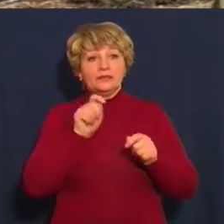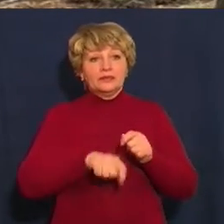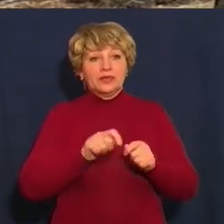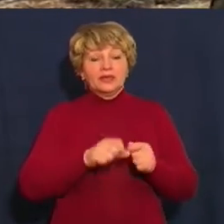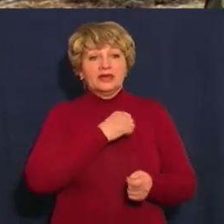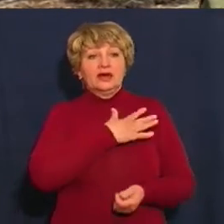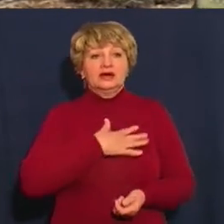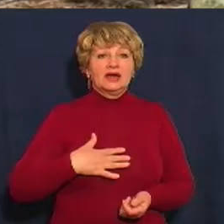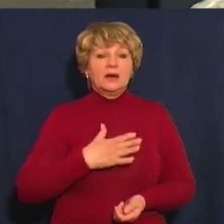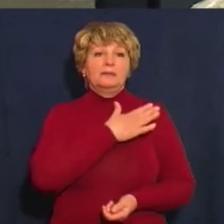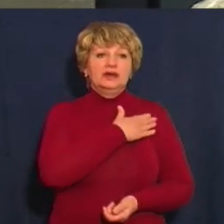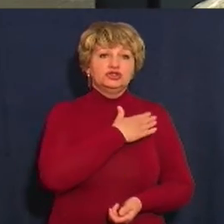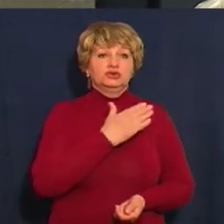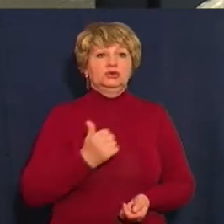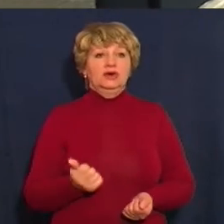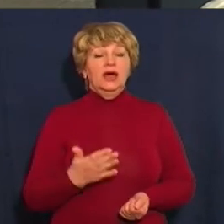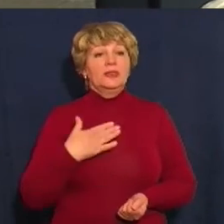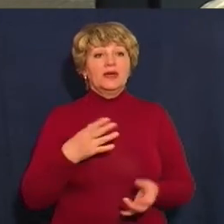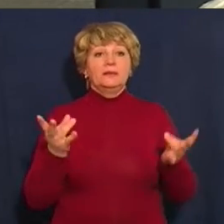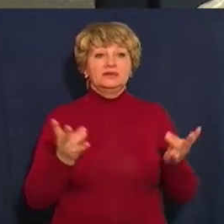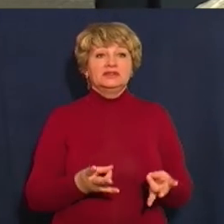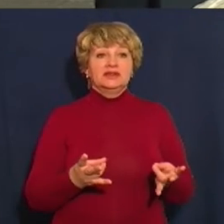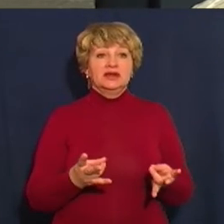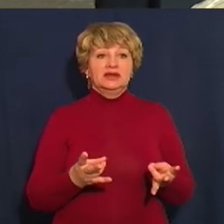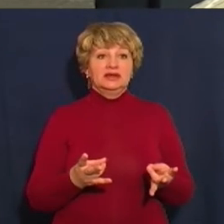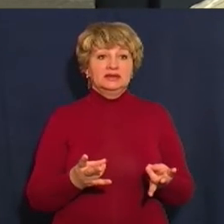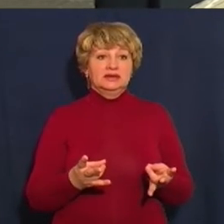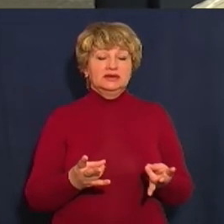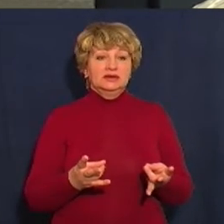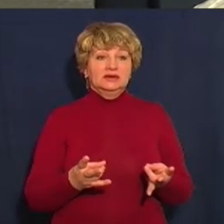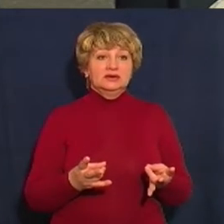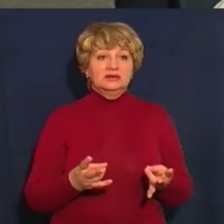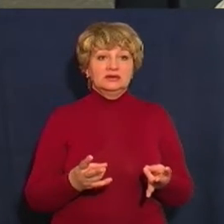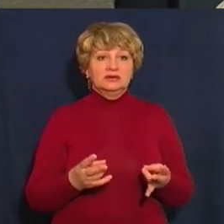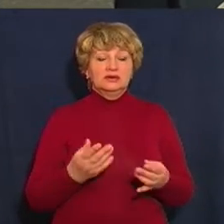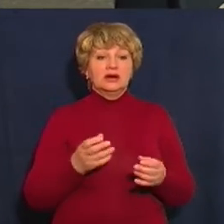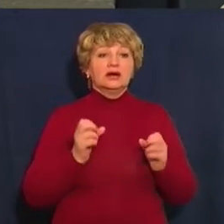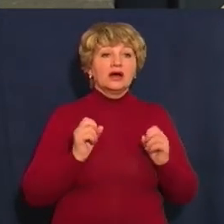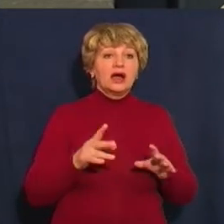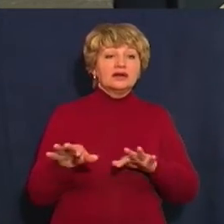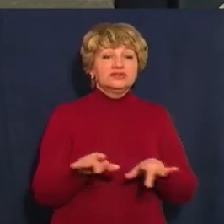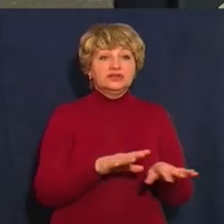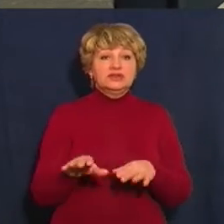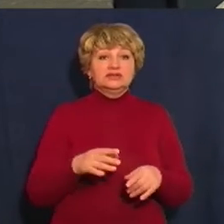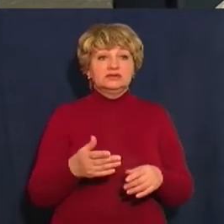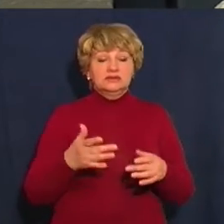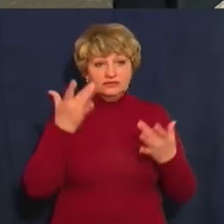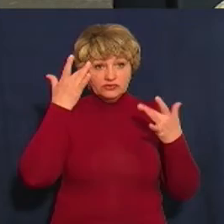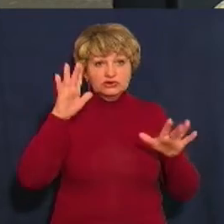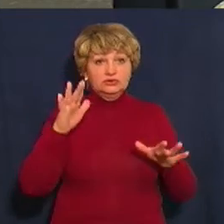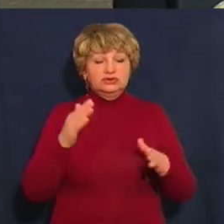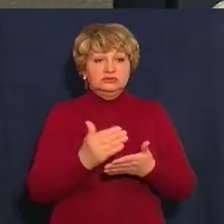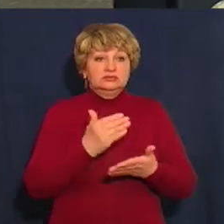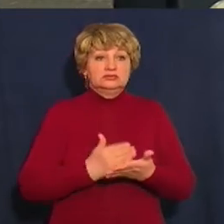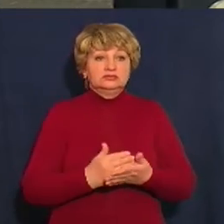не скопало плечо, ще кудись. Нам треба відтермінувати настання літального випадку. Якщо наші курсанти проходять весь цей алгоритм